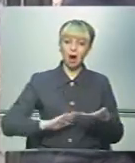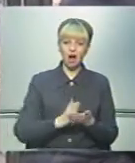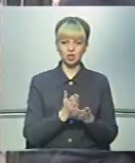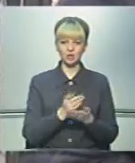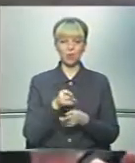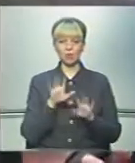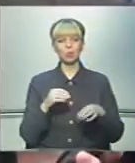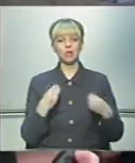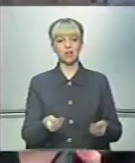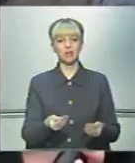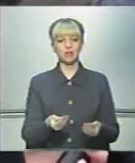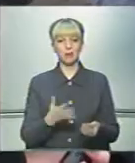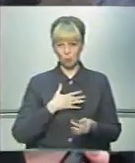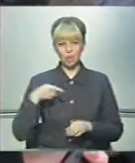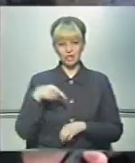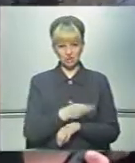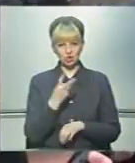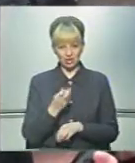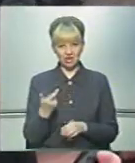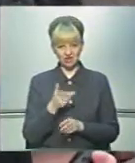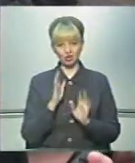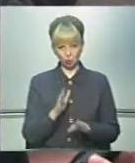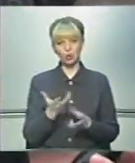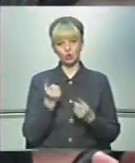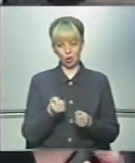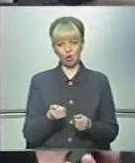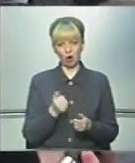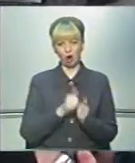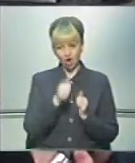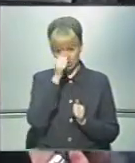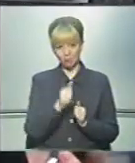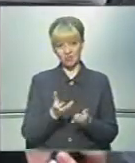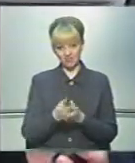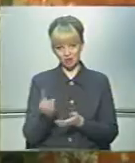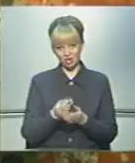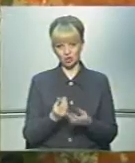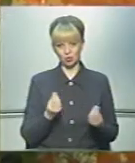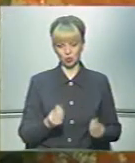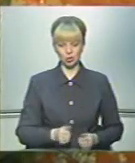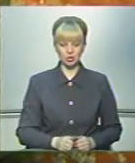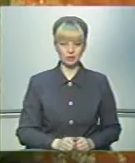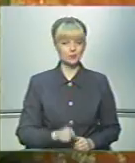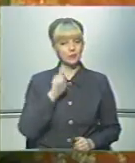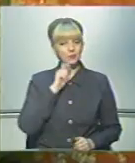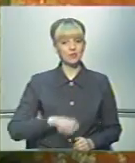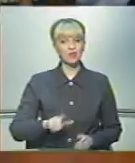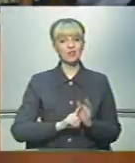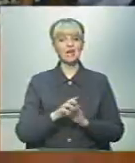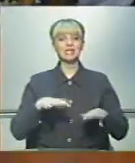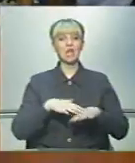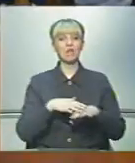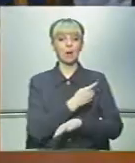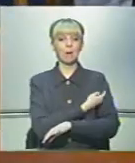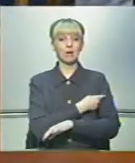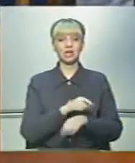тому, що вона буде давати». «З моїх 1300 гривень тільки ще кожного місяця виплачують гроші». В Україні введення страхової